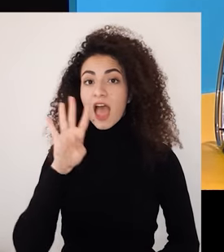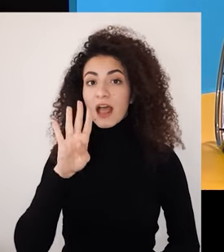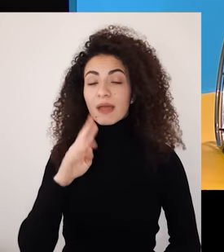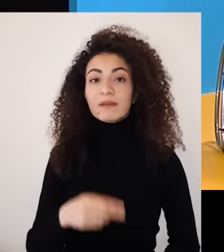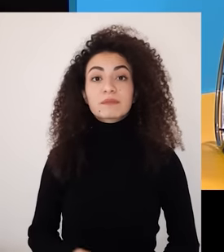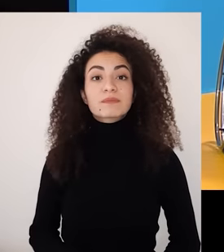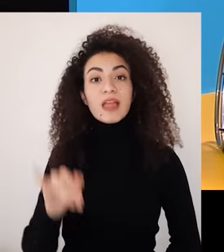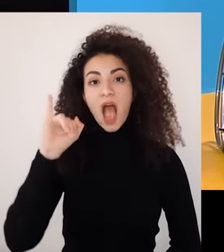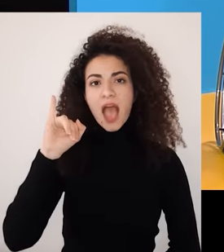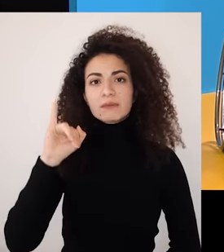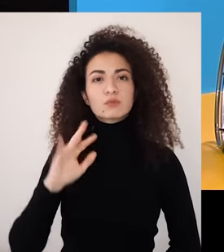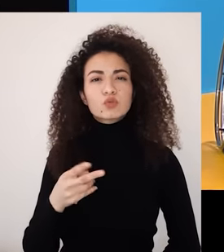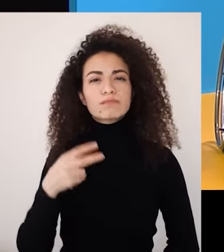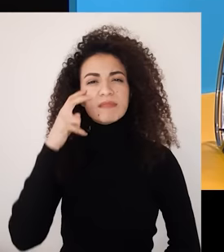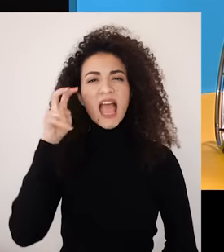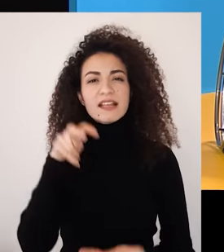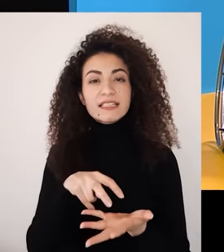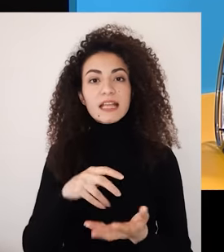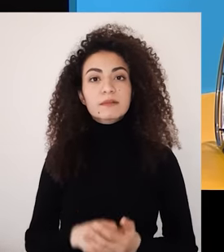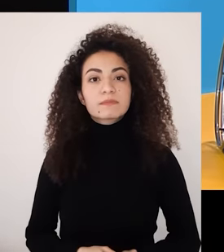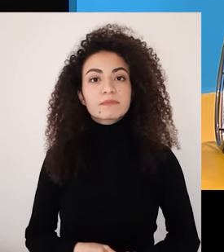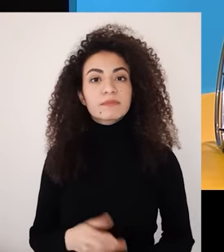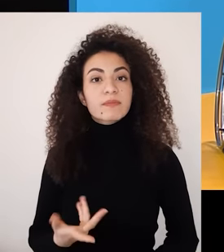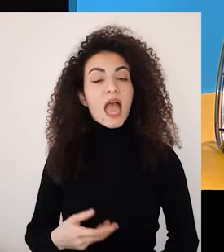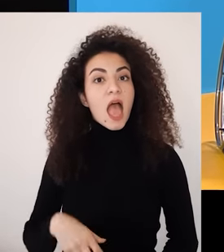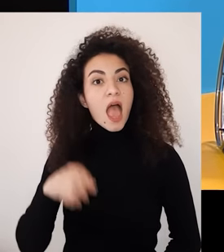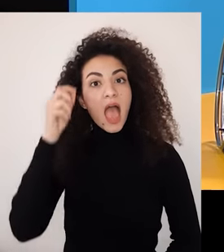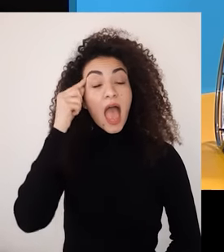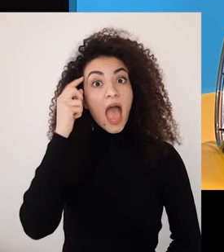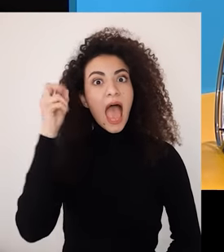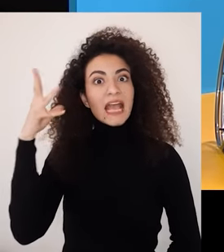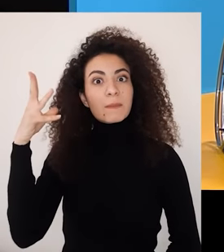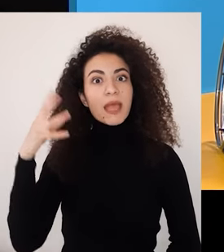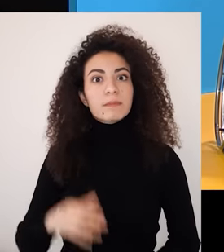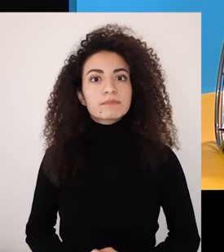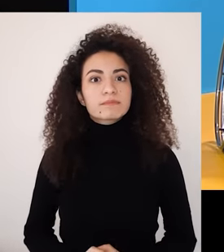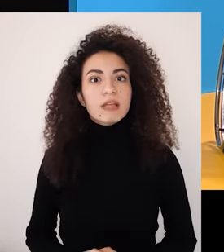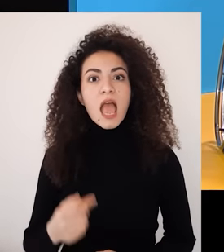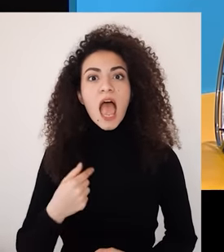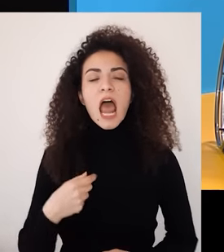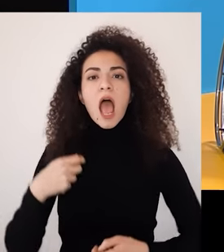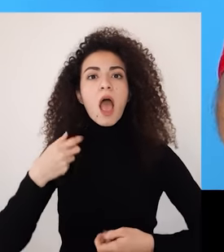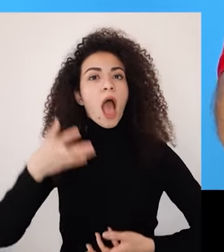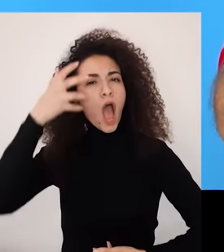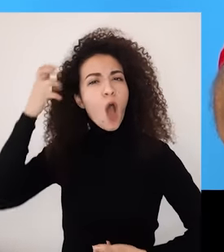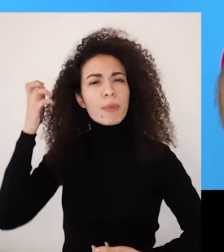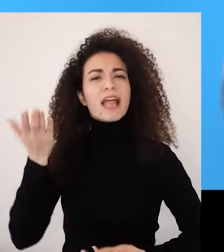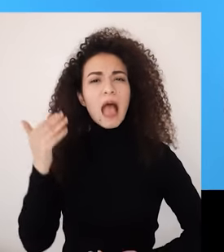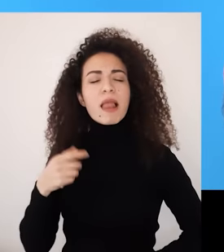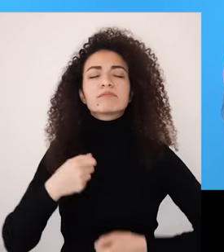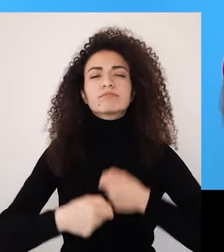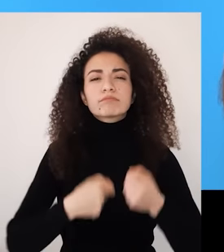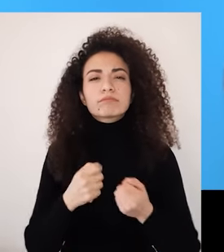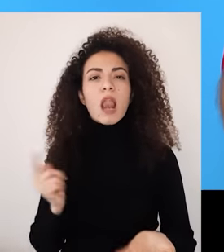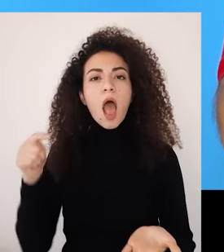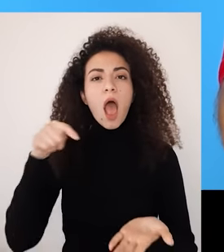الحرف الرابع هو حرف ال-I لكلمة insights أو الحكمة والبصيرة يلي منكتسبها من خبراتنا الشخصية أو خبرات